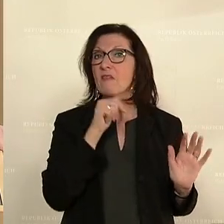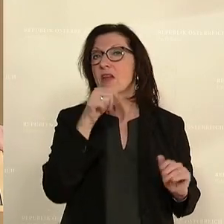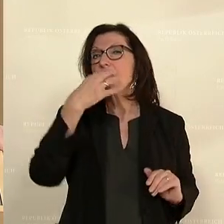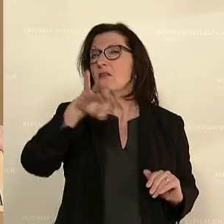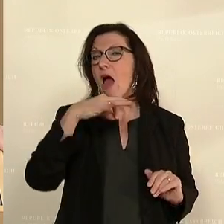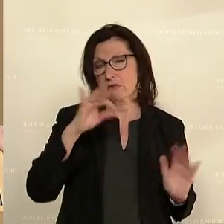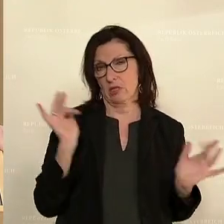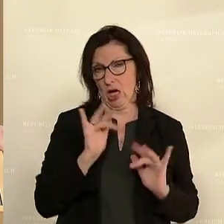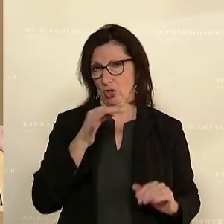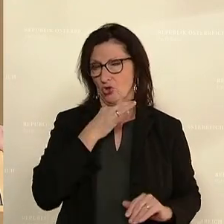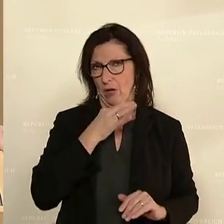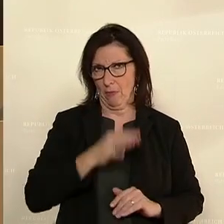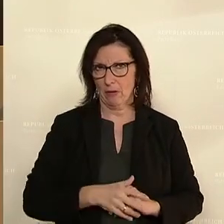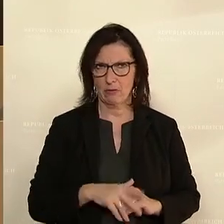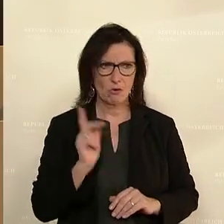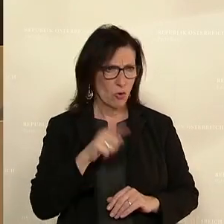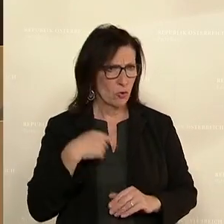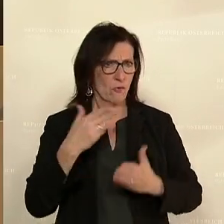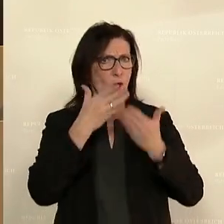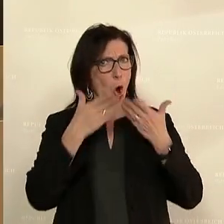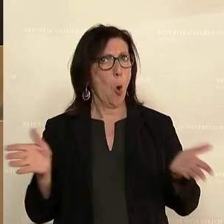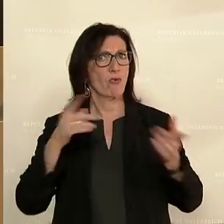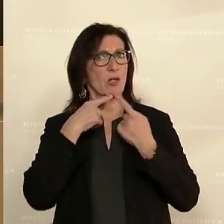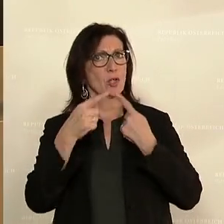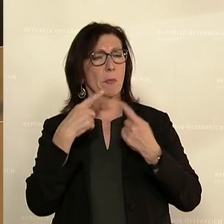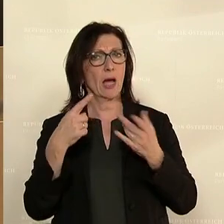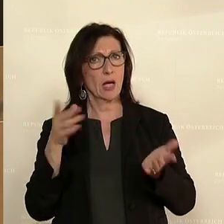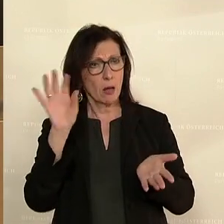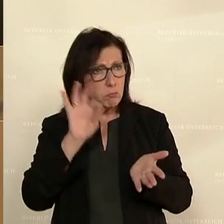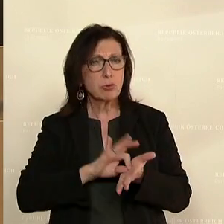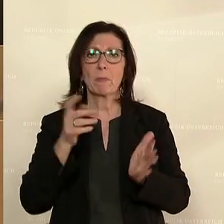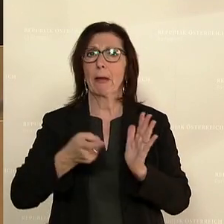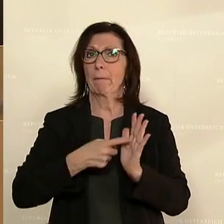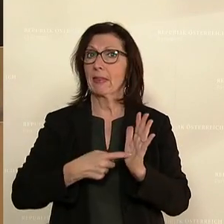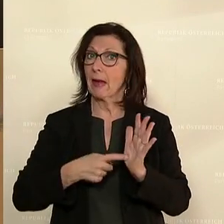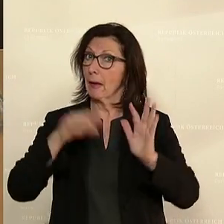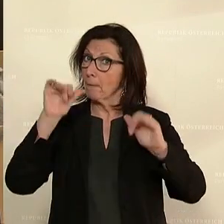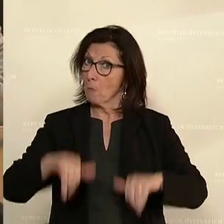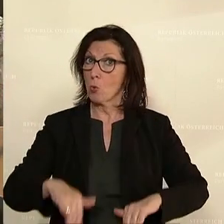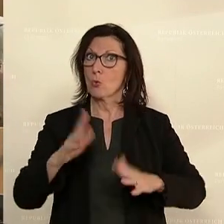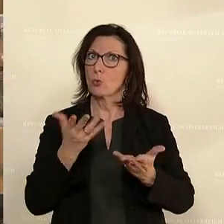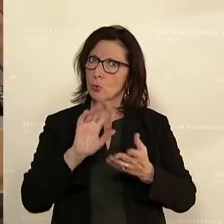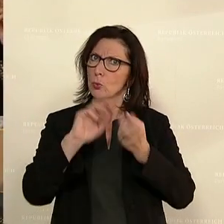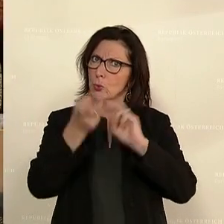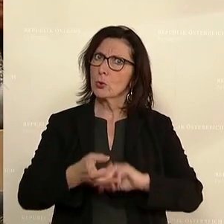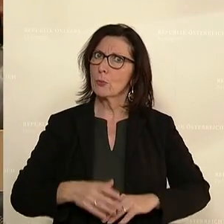Gegenstimme. Und wir sind zu Gesprächen bereit, wenn gewisse Bedingungen auch erfüllt werden können.